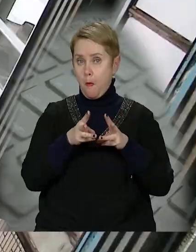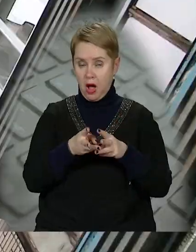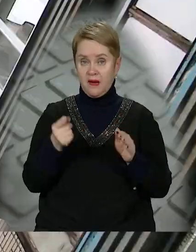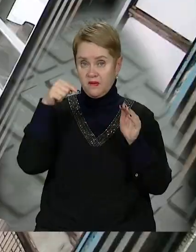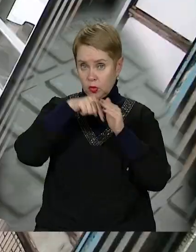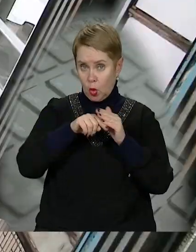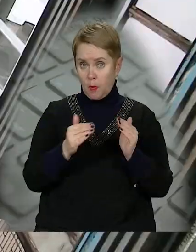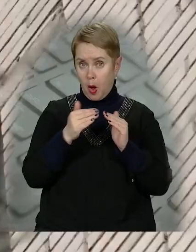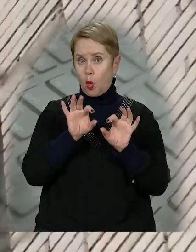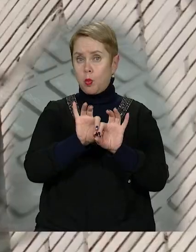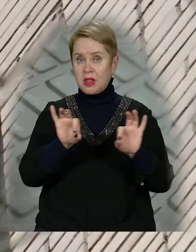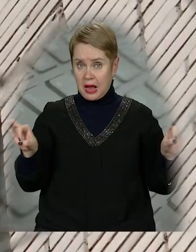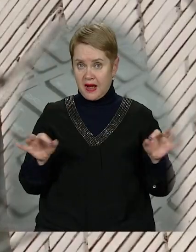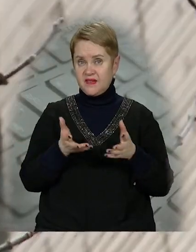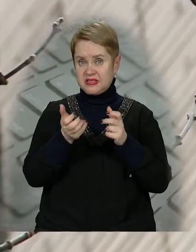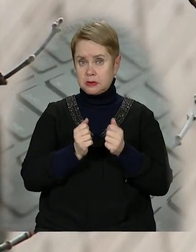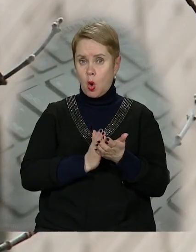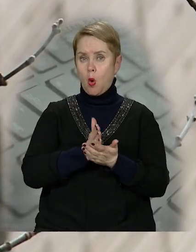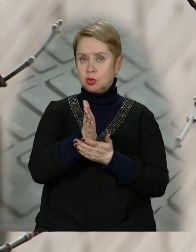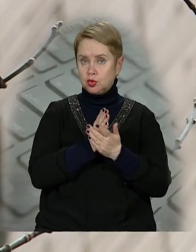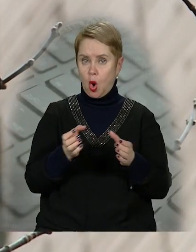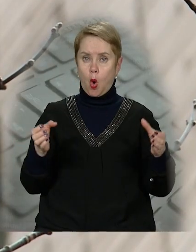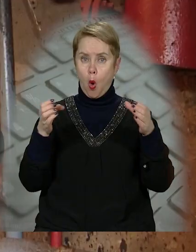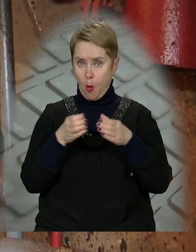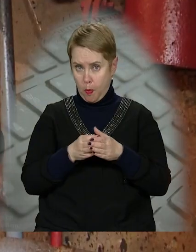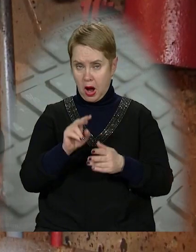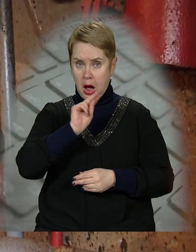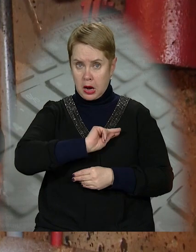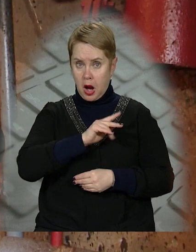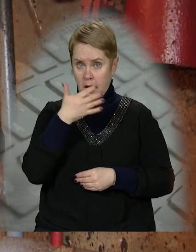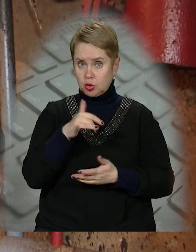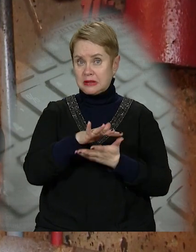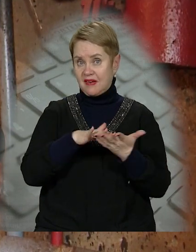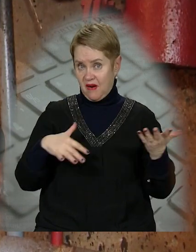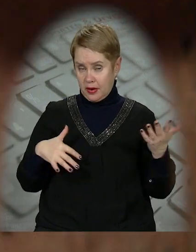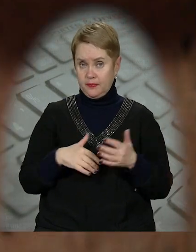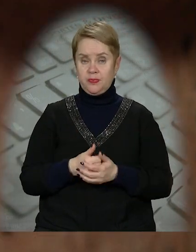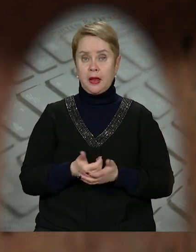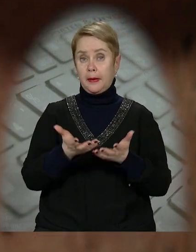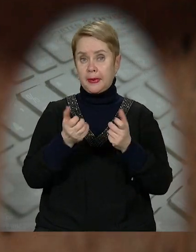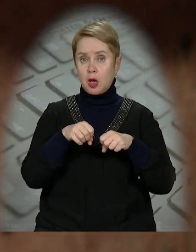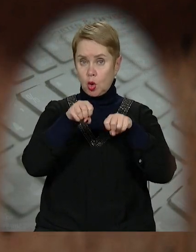налагодження внутрішньобудинкових комунікацій взялася обслуговуюча компанія. Роботи вже тривають.